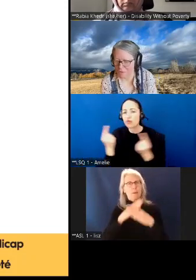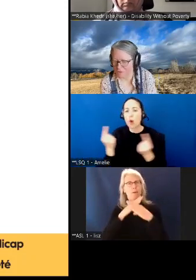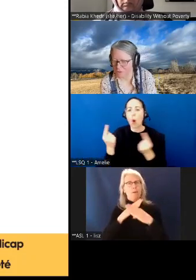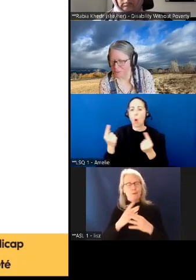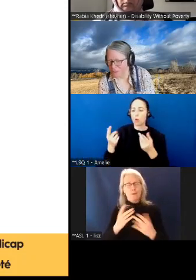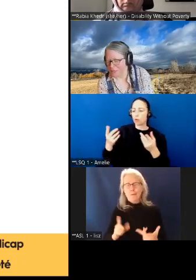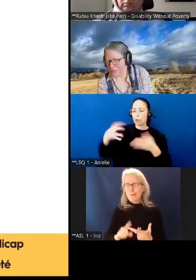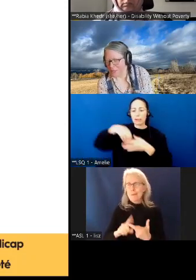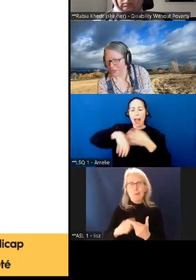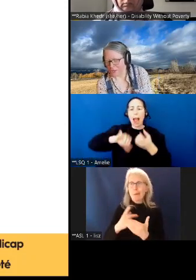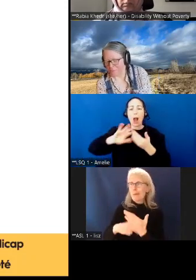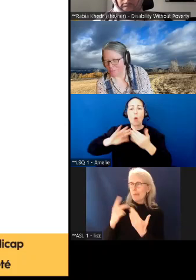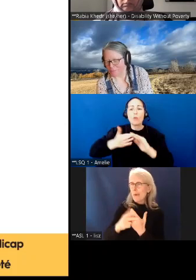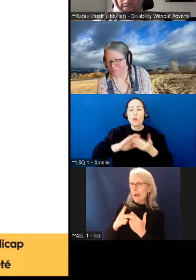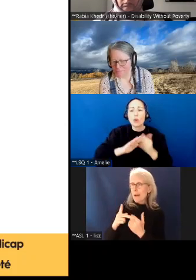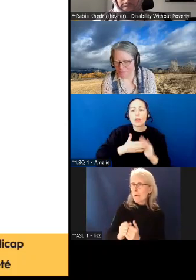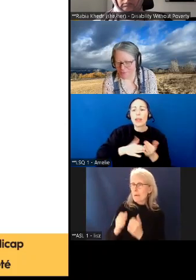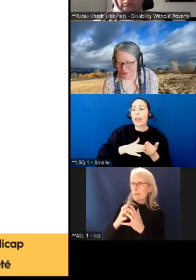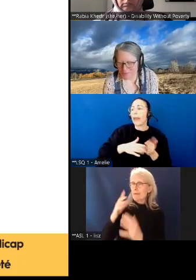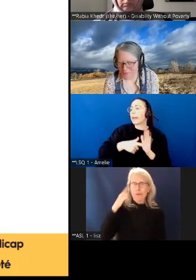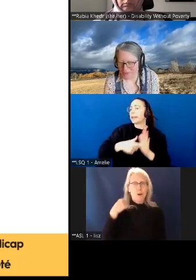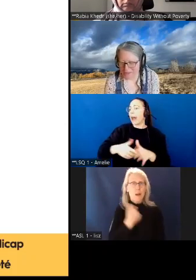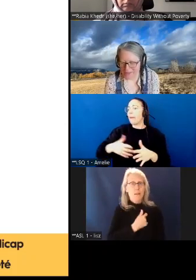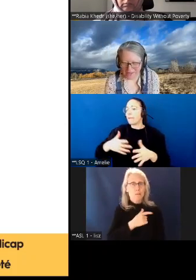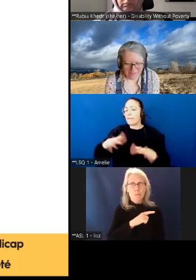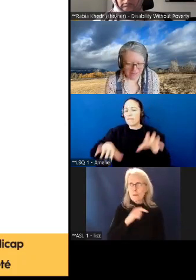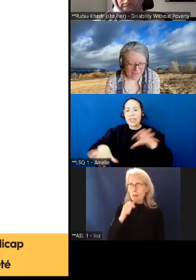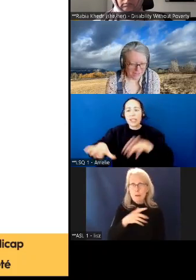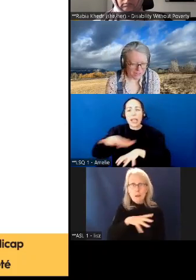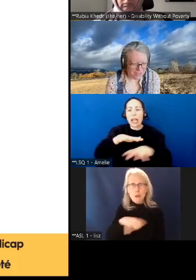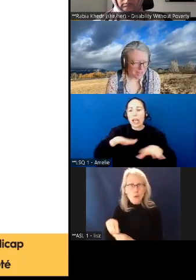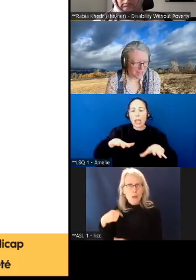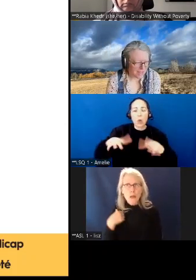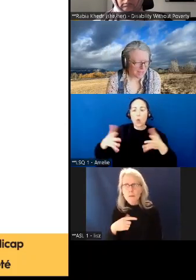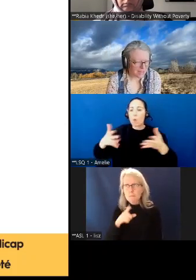notre communauté ou si c'est un programme qui est élaboré pour nous,